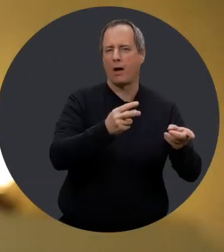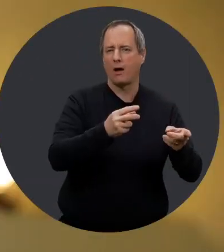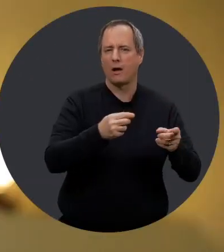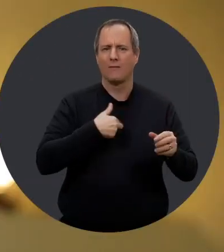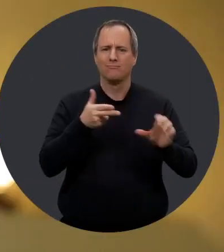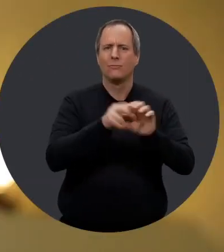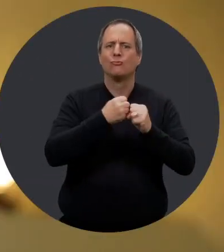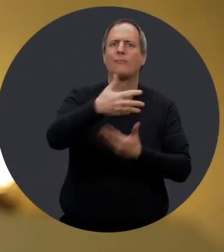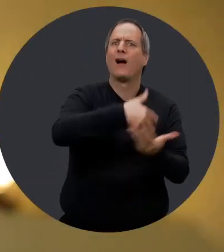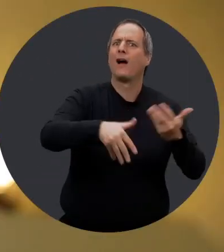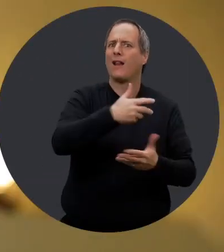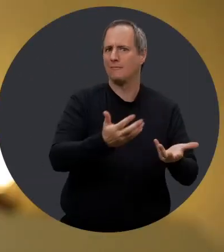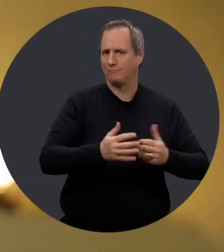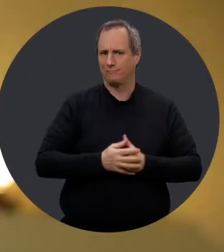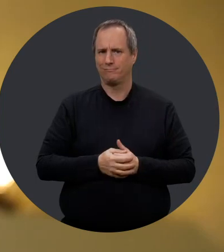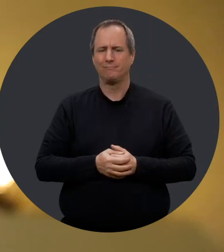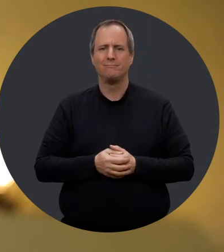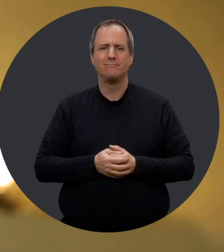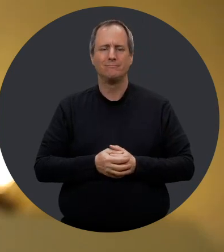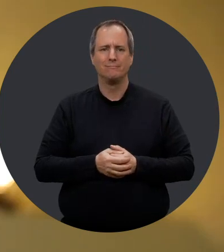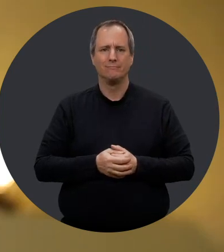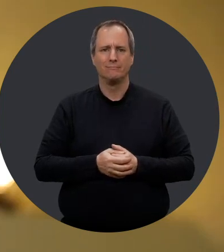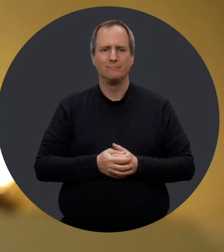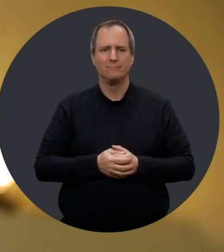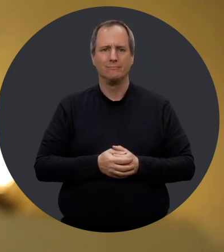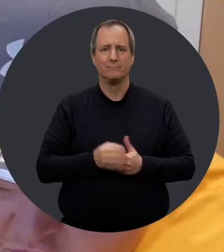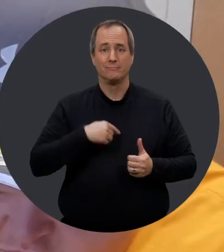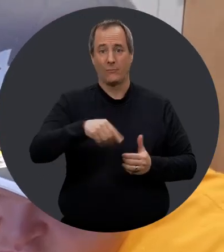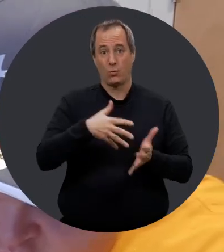dans un appartement. Puis ça m'apporte tout social.